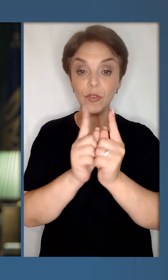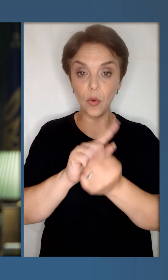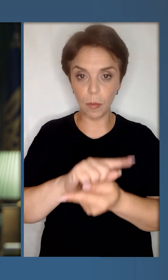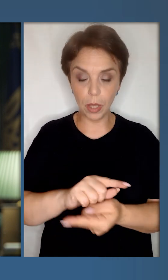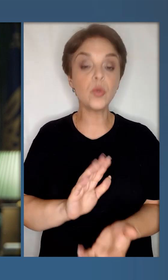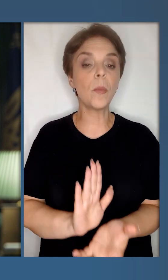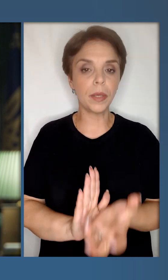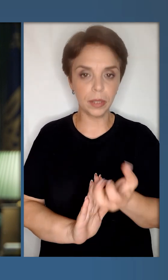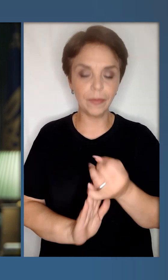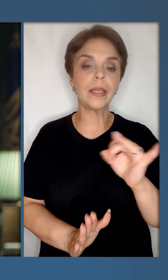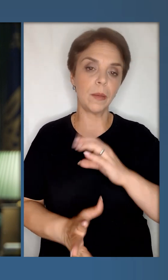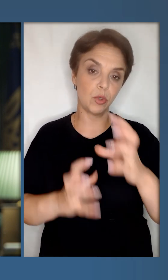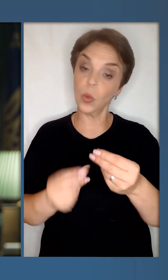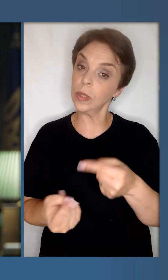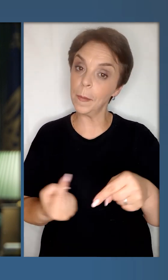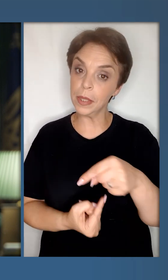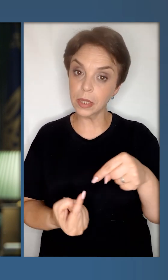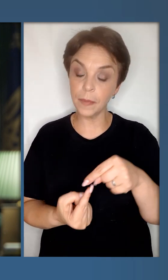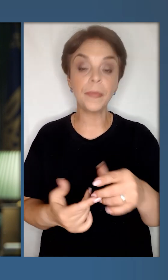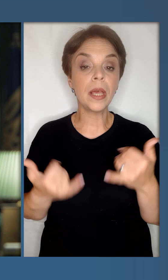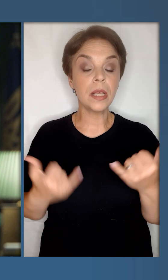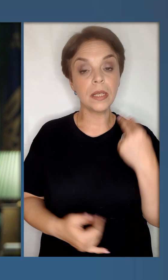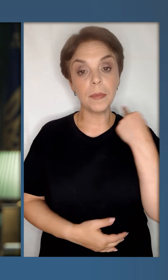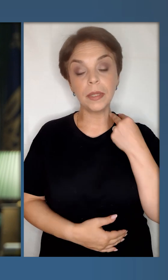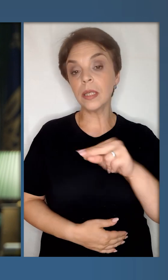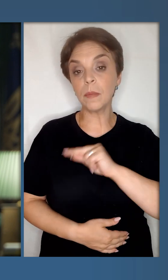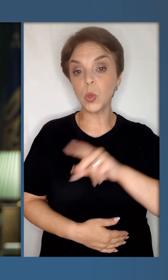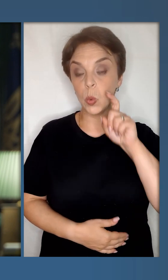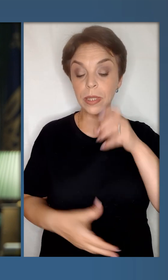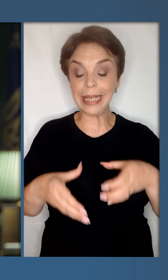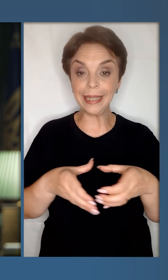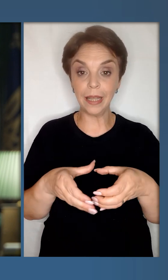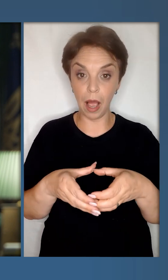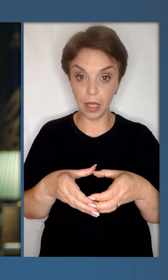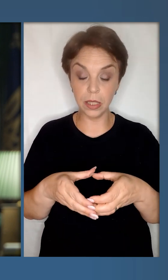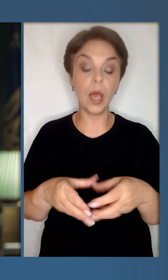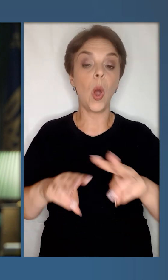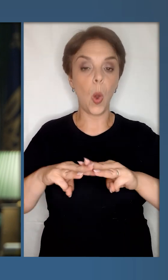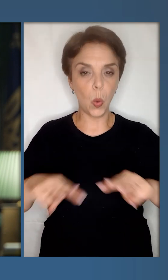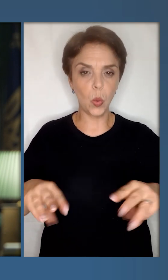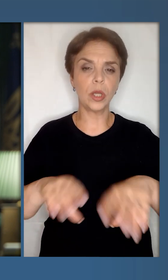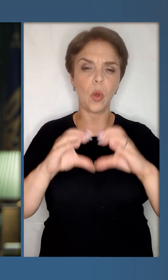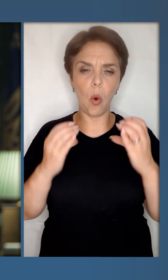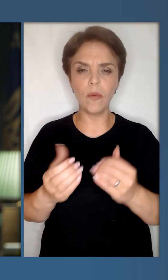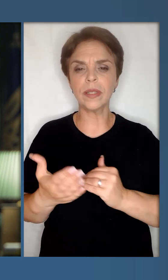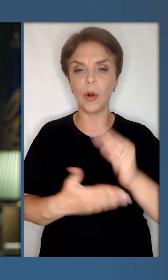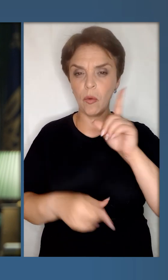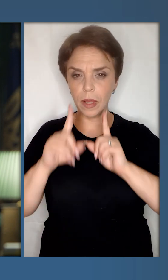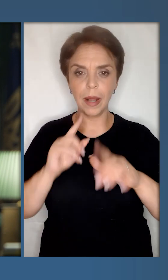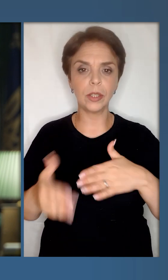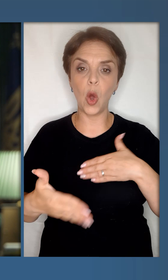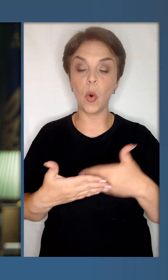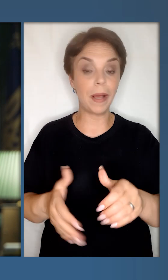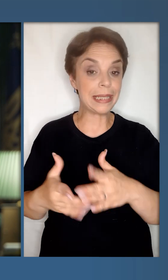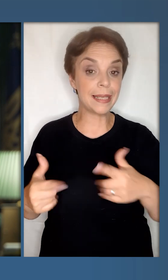трансформацію підтримав і міжнародний бізнес. Зараз в Британії працює українська делегація, уряд, офіс, Верховна